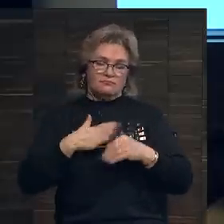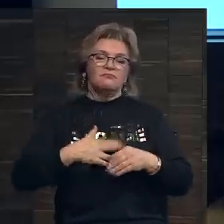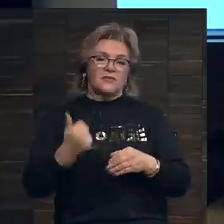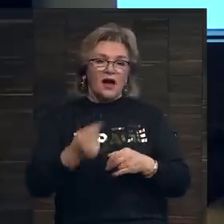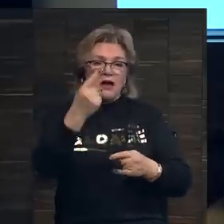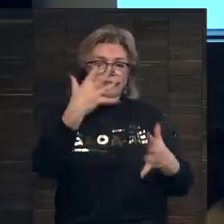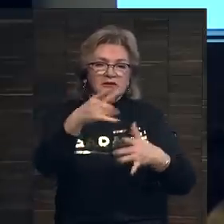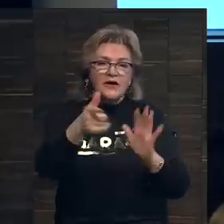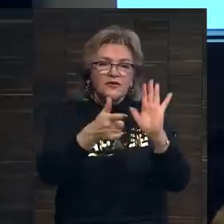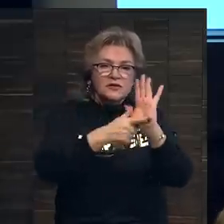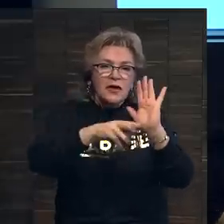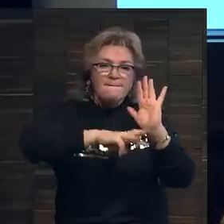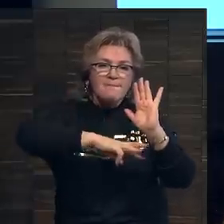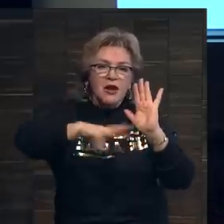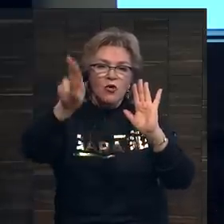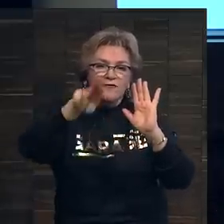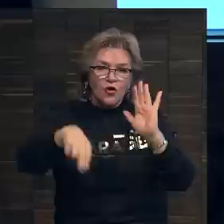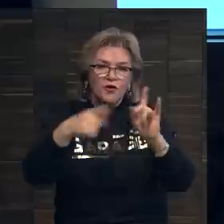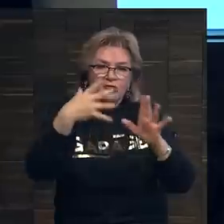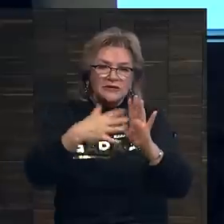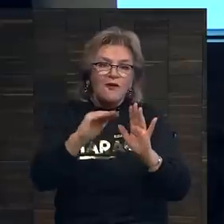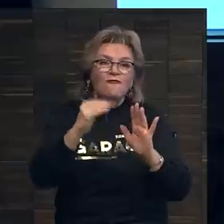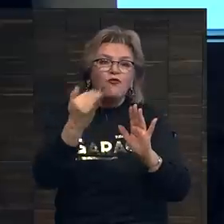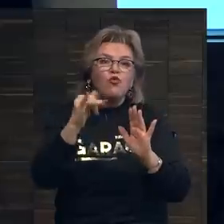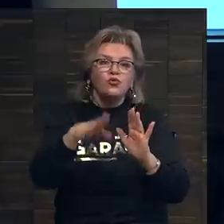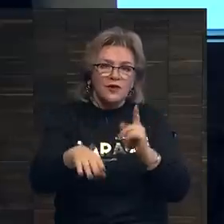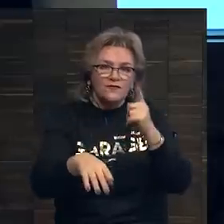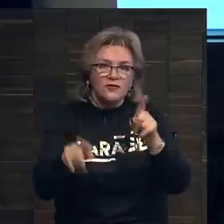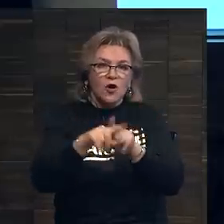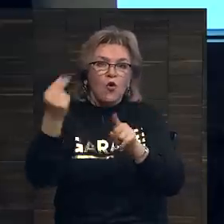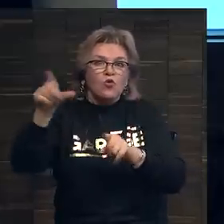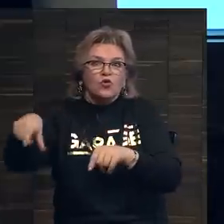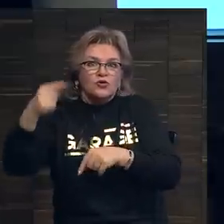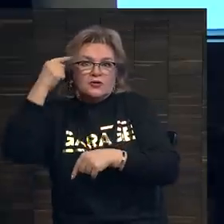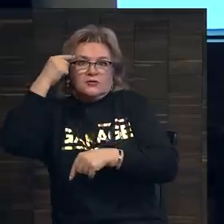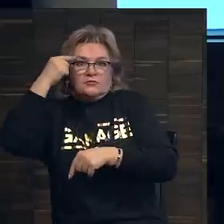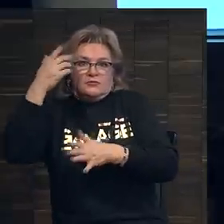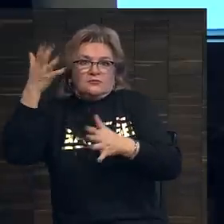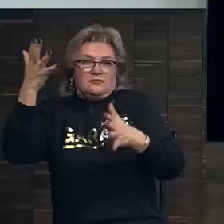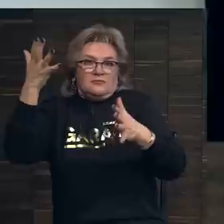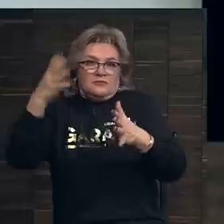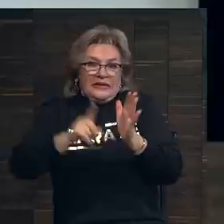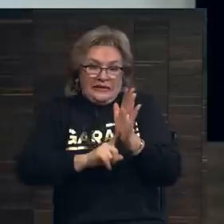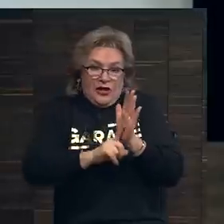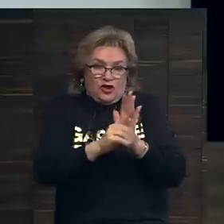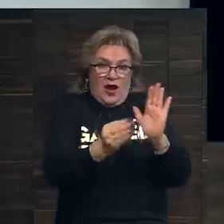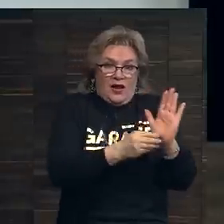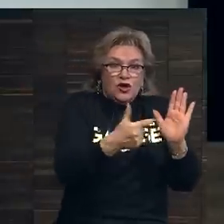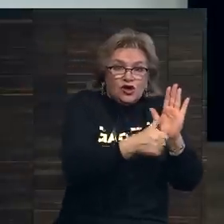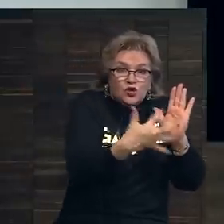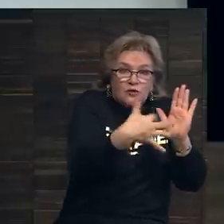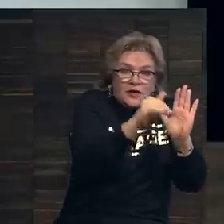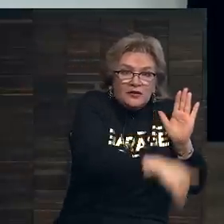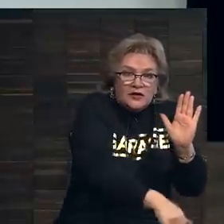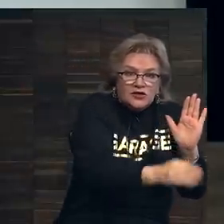представьте себе 7 миллионов долларов и фунтов, думает такой художник, ведь изначально продавался 650